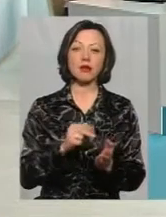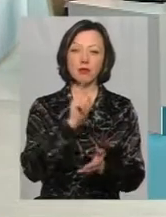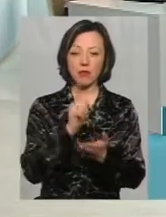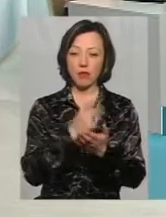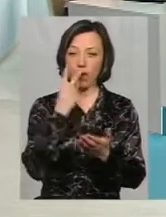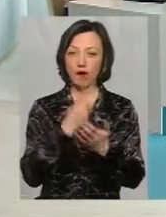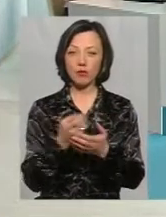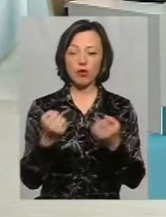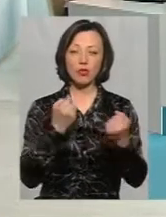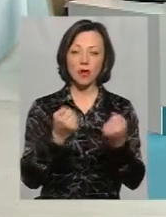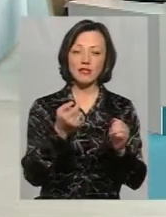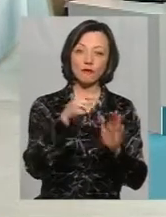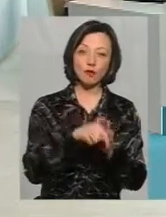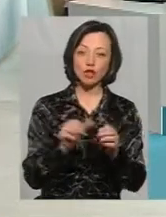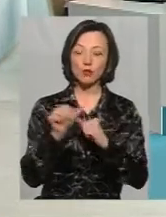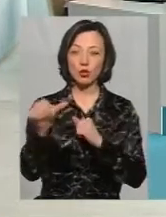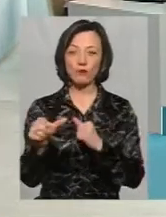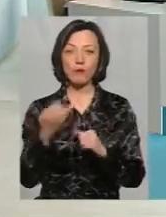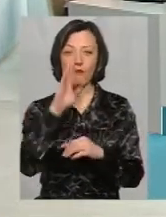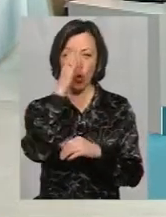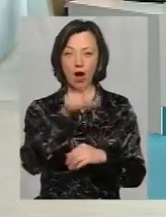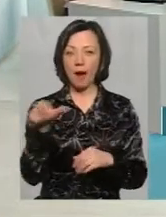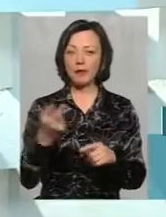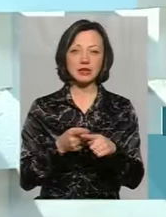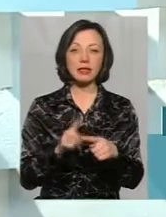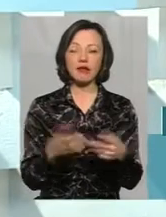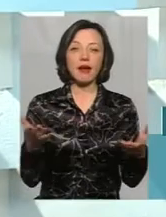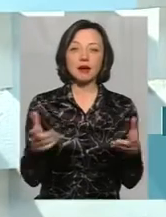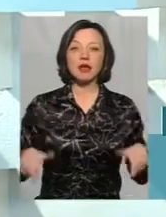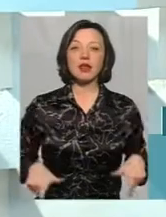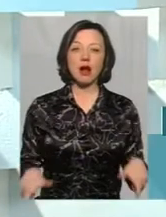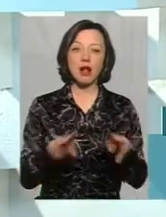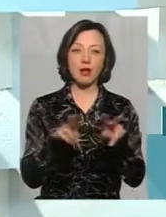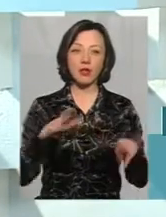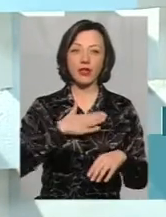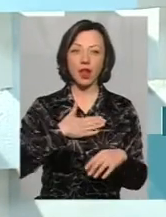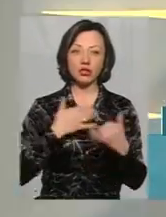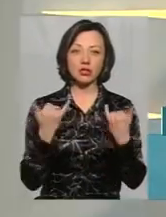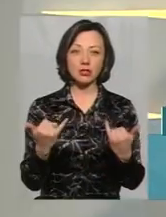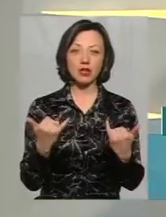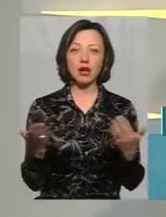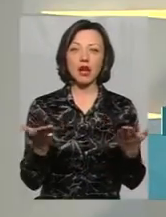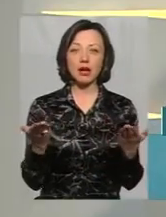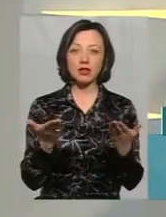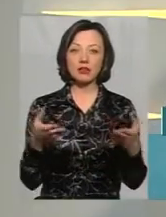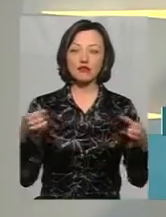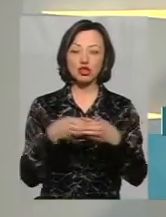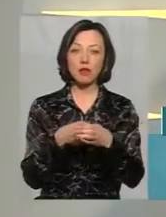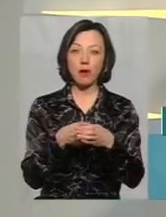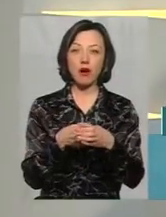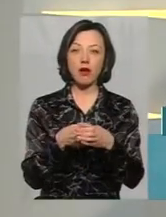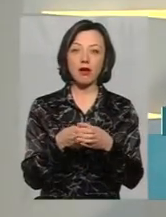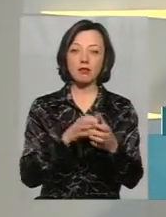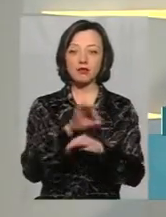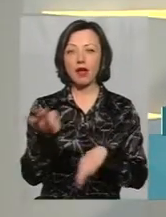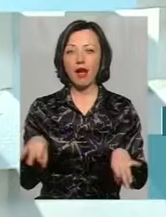боротьби з внутрішніми і зовнішніми ворогами. Це не є якийсь генерал на кшталт тих наших зараз, які там десь в штабах малюють, якісь